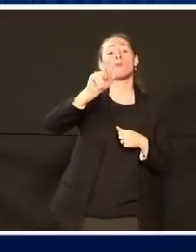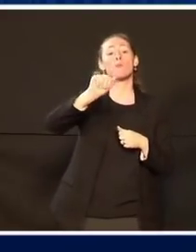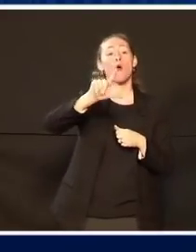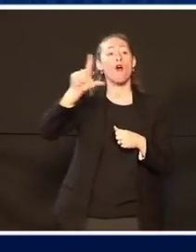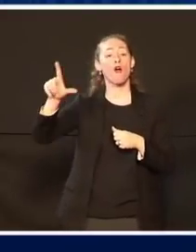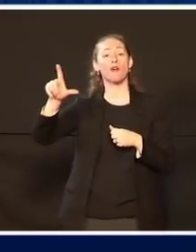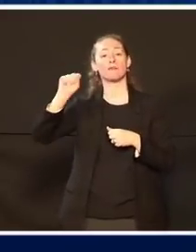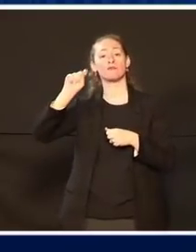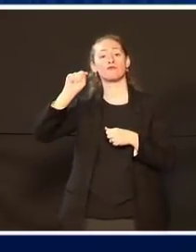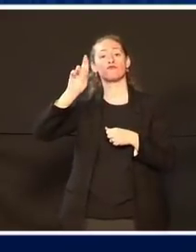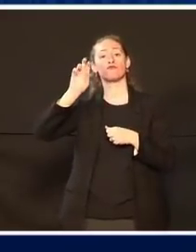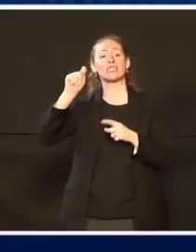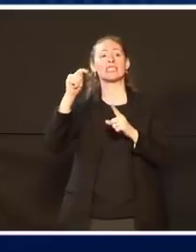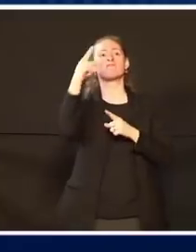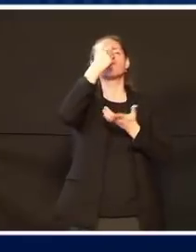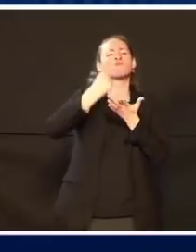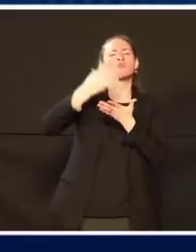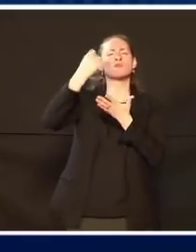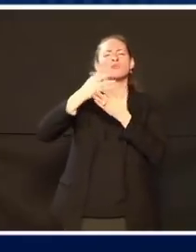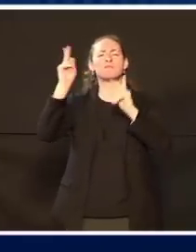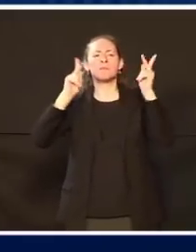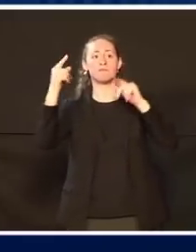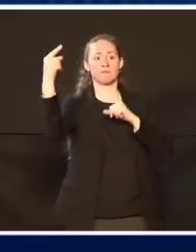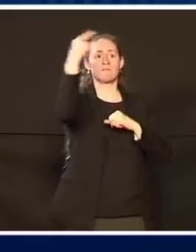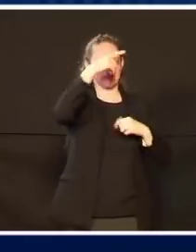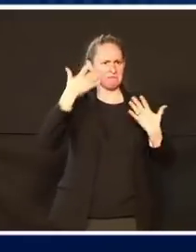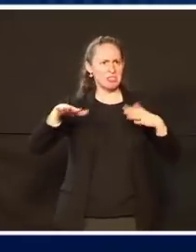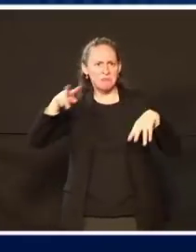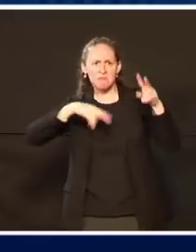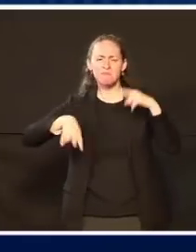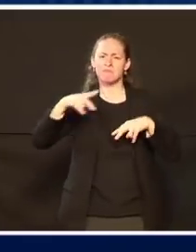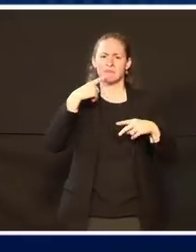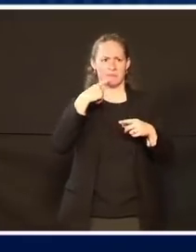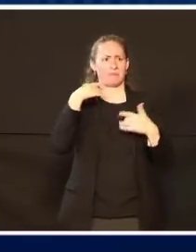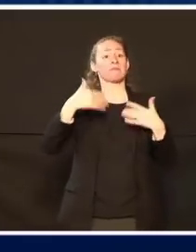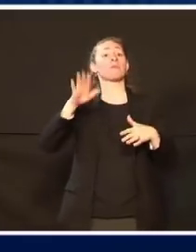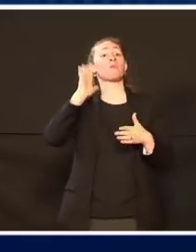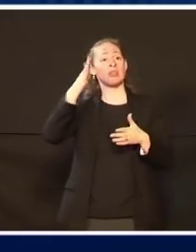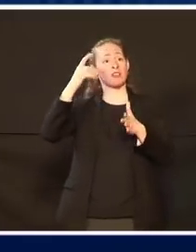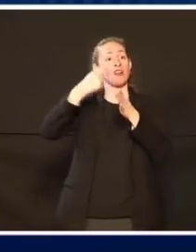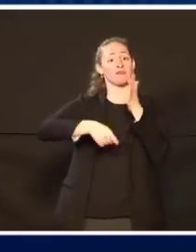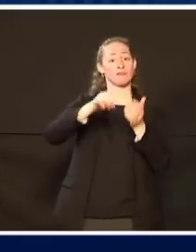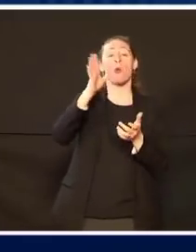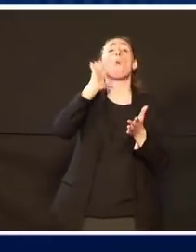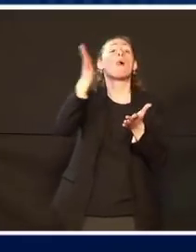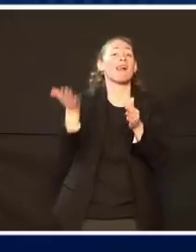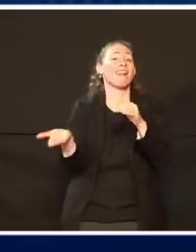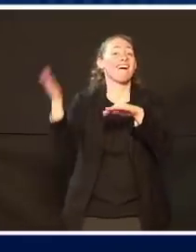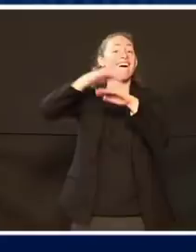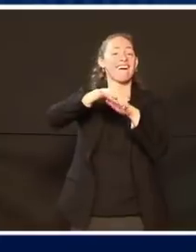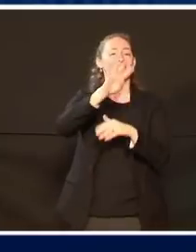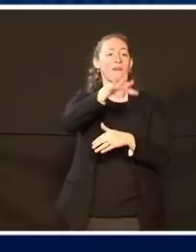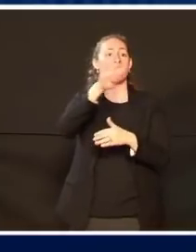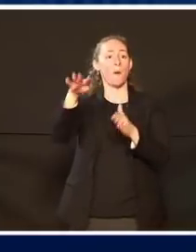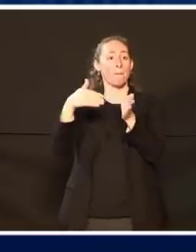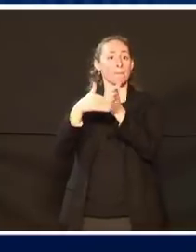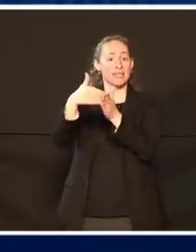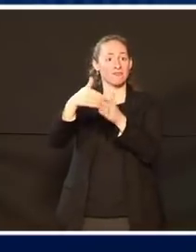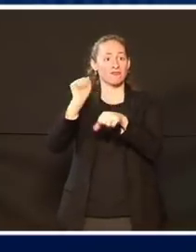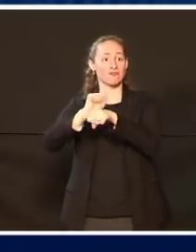müssen. Wir werden bis zu 4 Millionen neue Jobs bekommen.